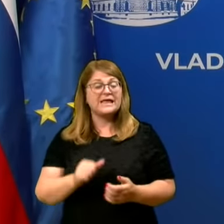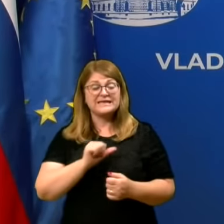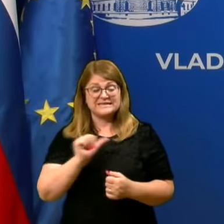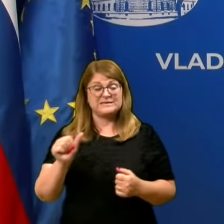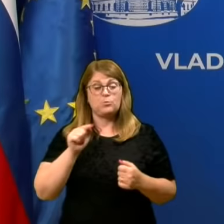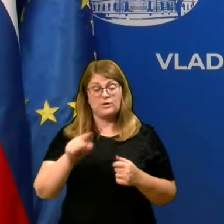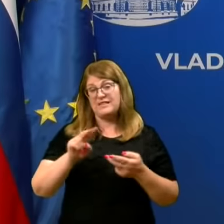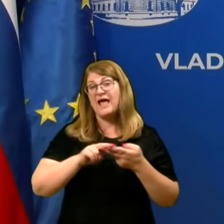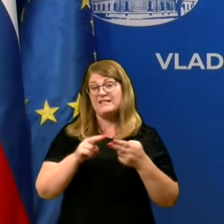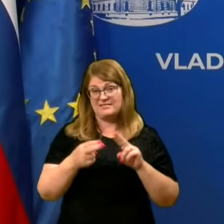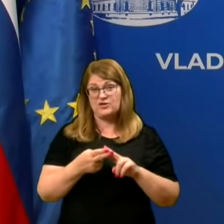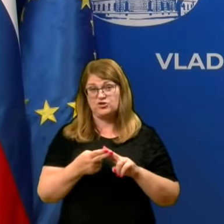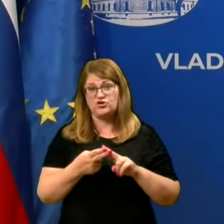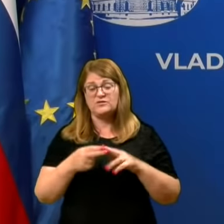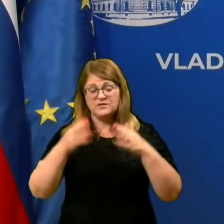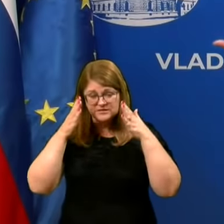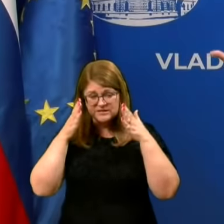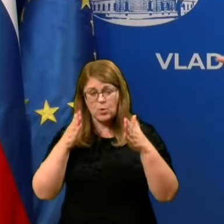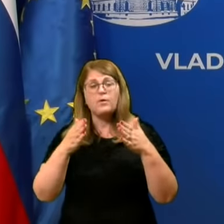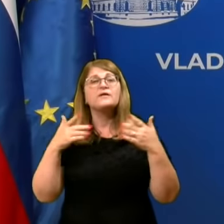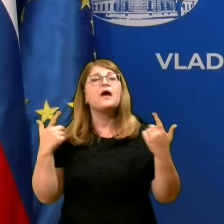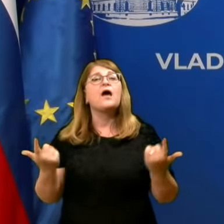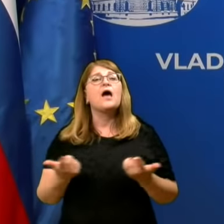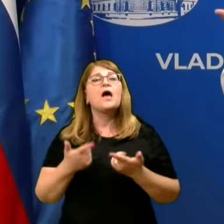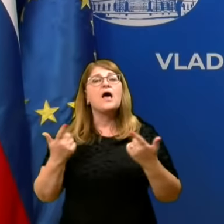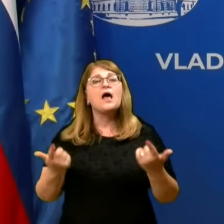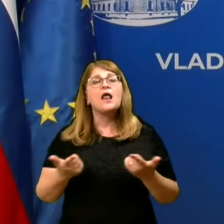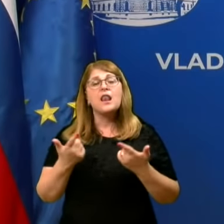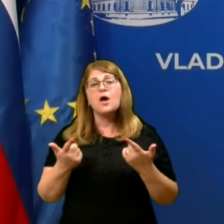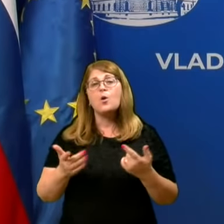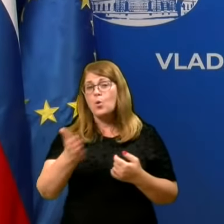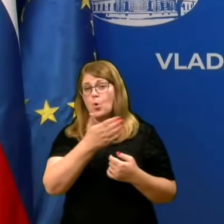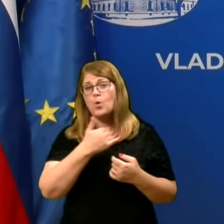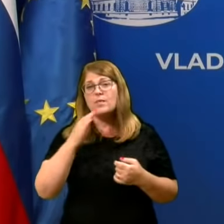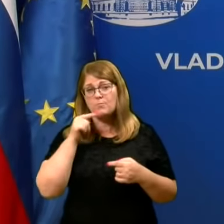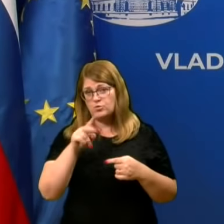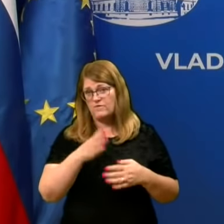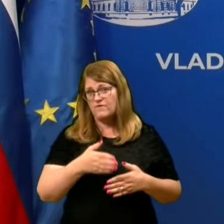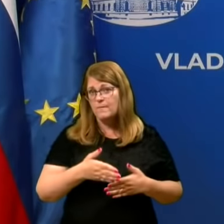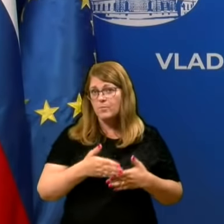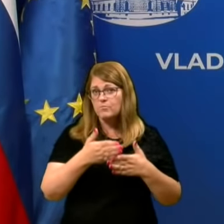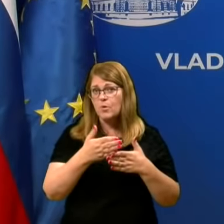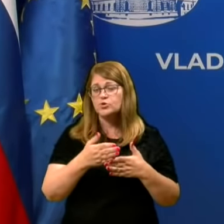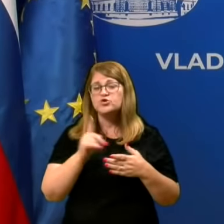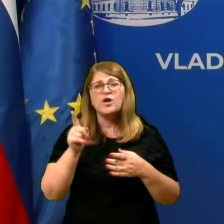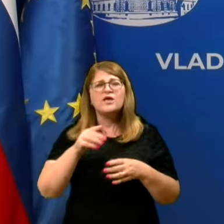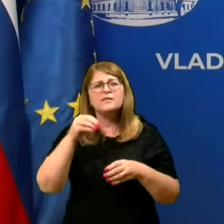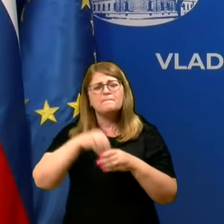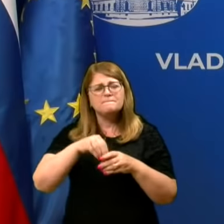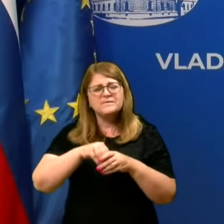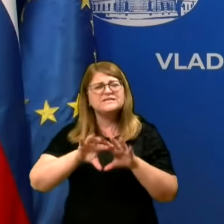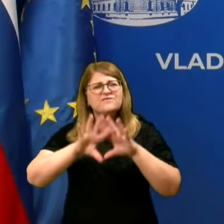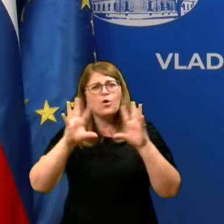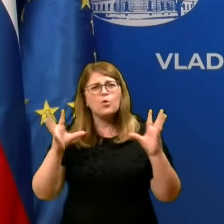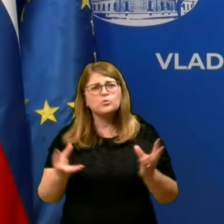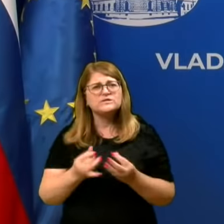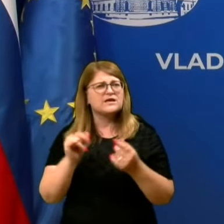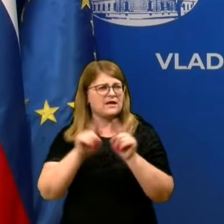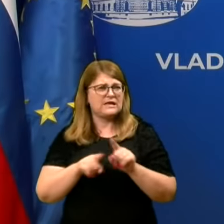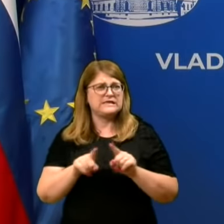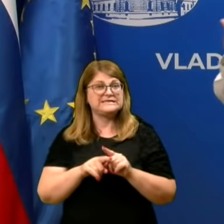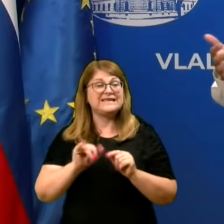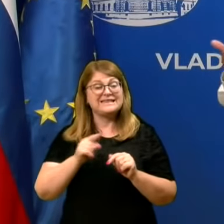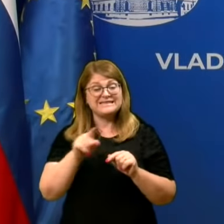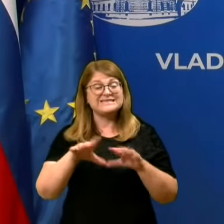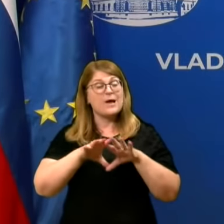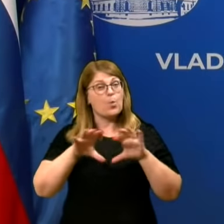način, na način zaupanja, lahko nam bo to v pomoč. In smisl vsega tega je pa vedno isti, da